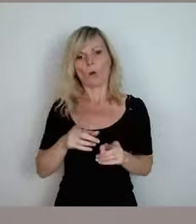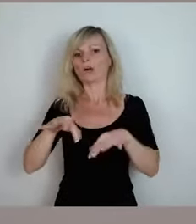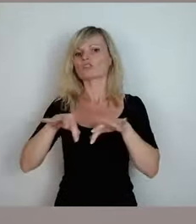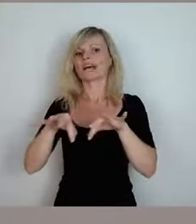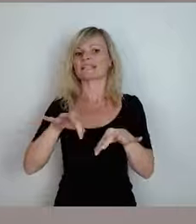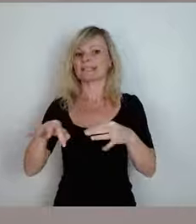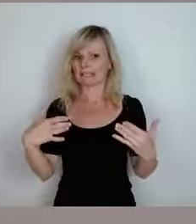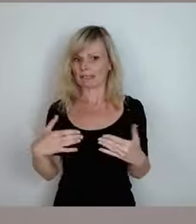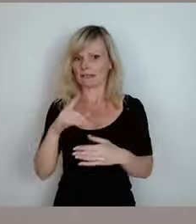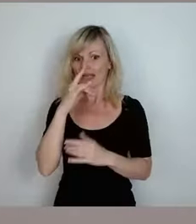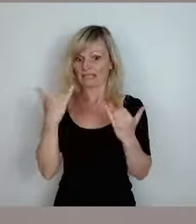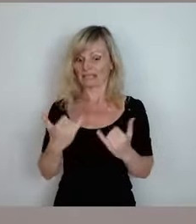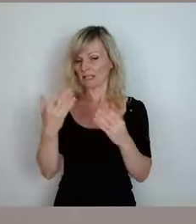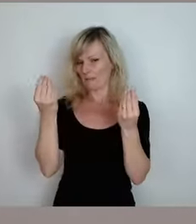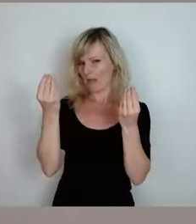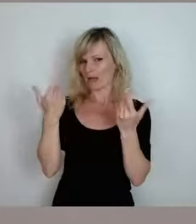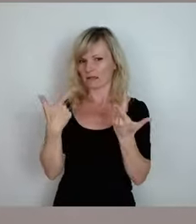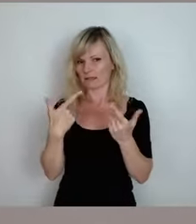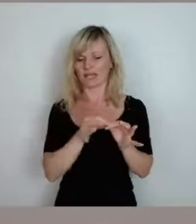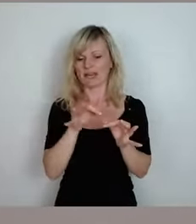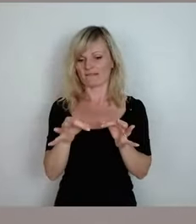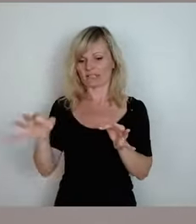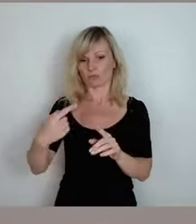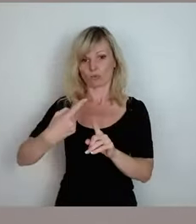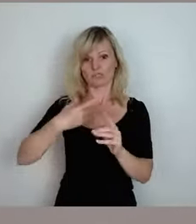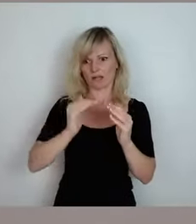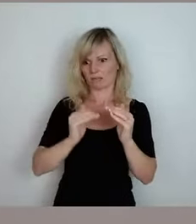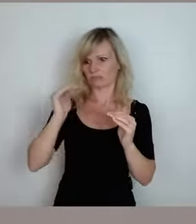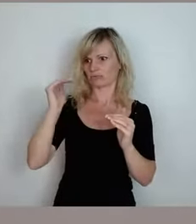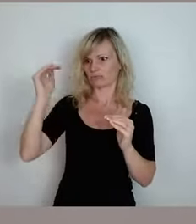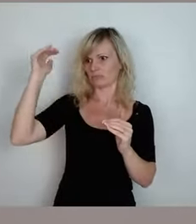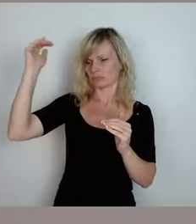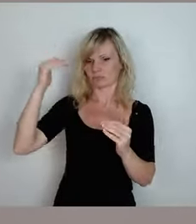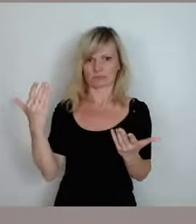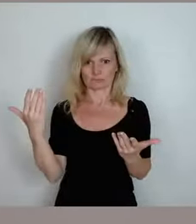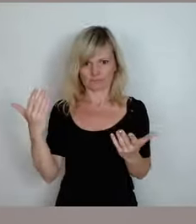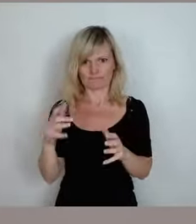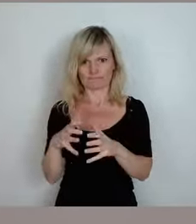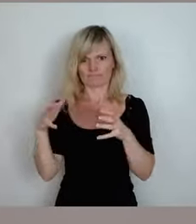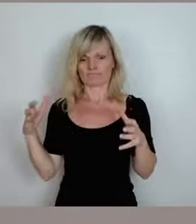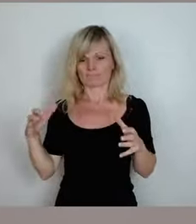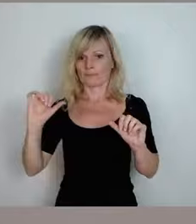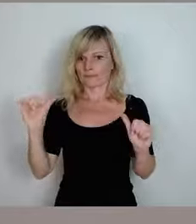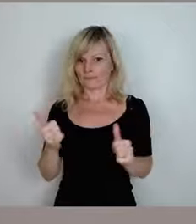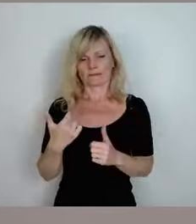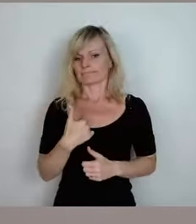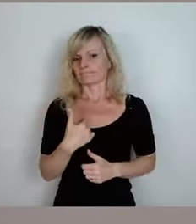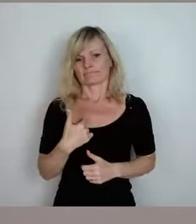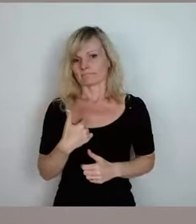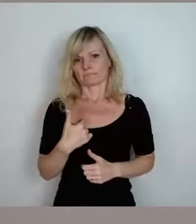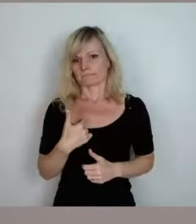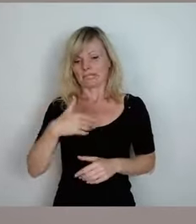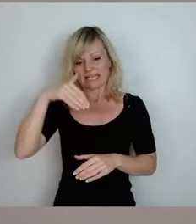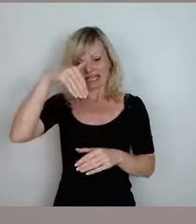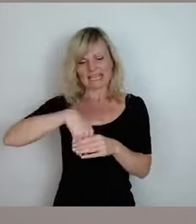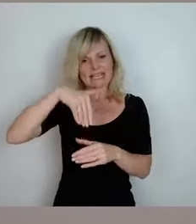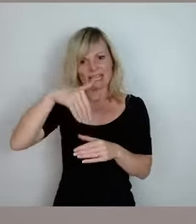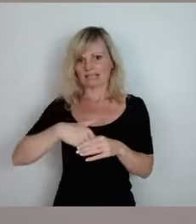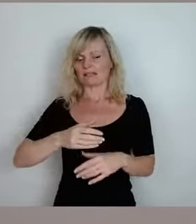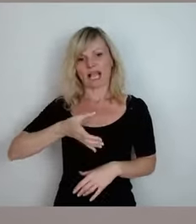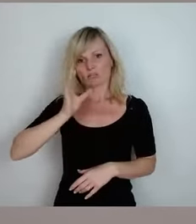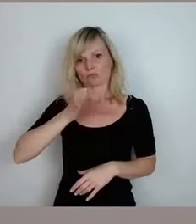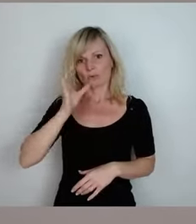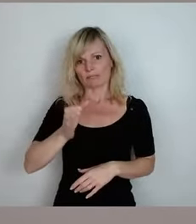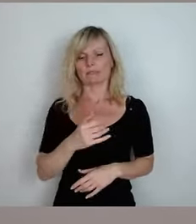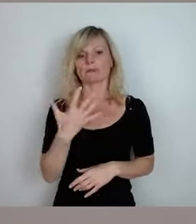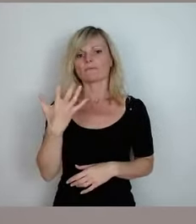merken, dass die Infektionszahlen steigen in Größenordnungen, dann werden wir nicht die Innengastronomie schließen bei der Inzidenz von 50,